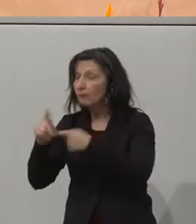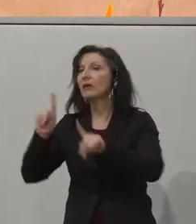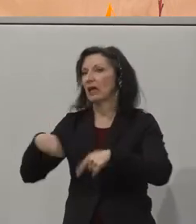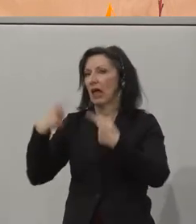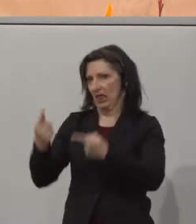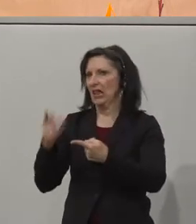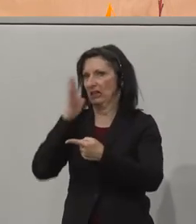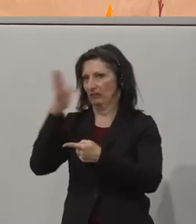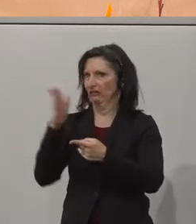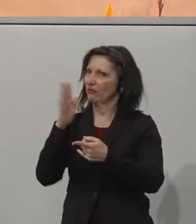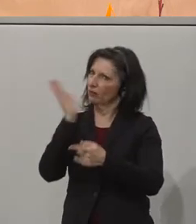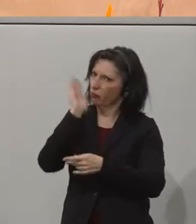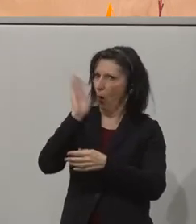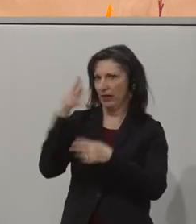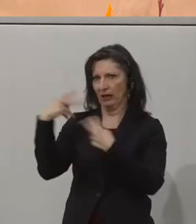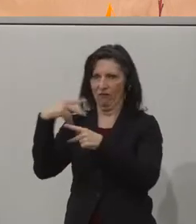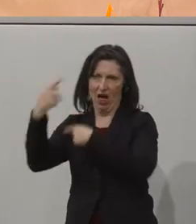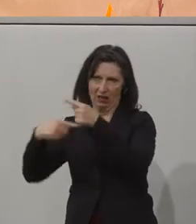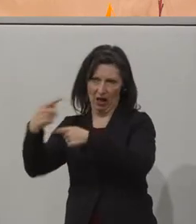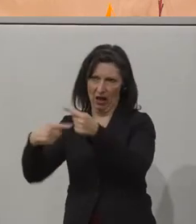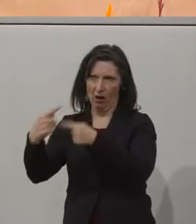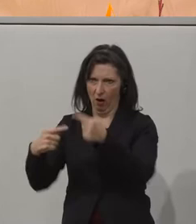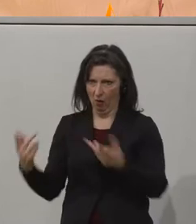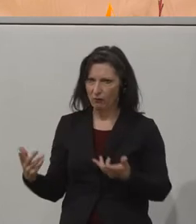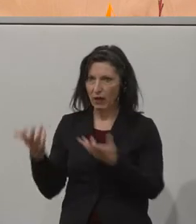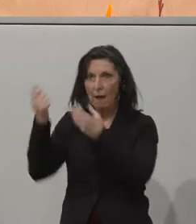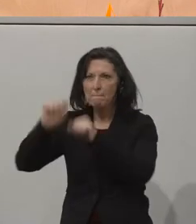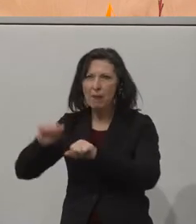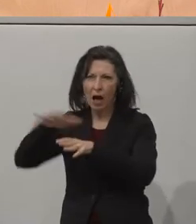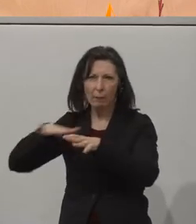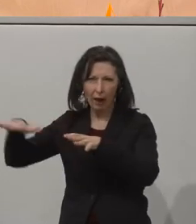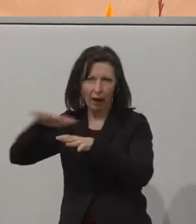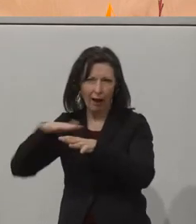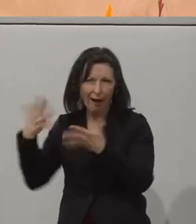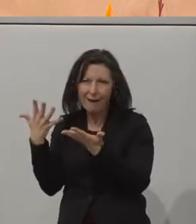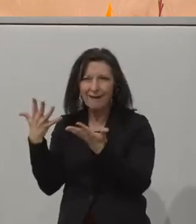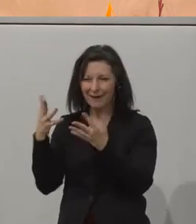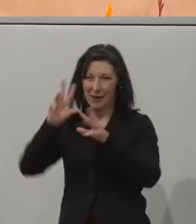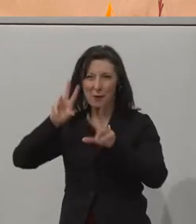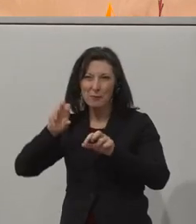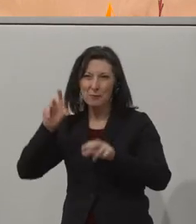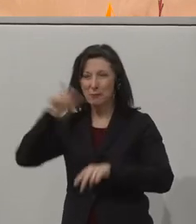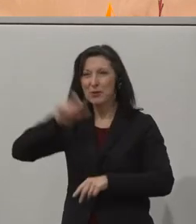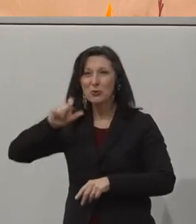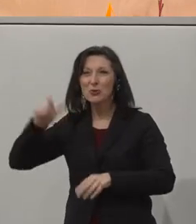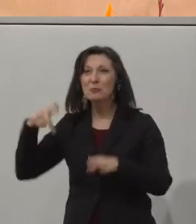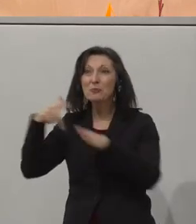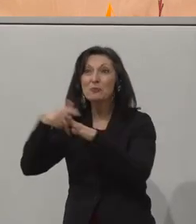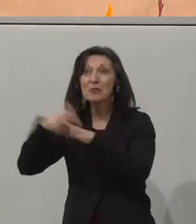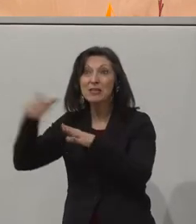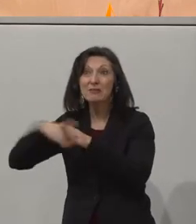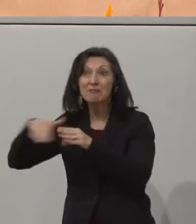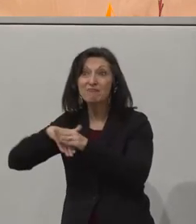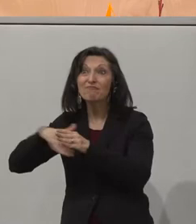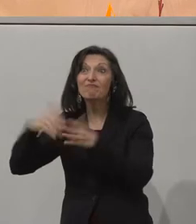fortzuführen und die spannenden Inhalte aus der Bank im Bereich der Beschäftigung von Menschen mit Behinderung noch Ihnen zu zeigen. Aber